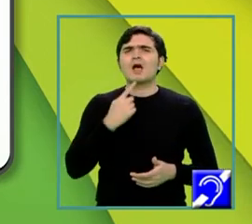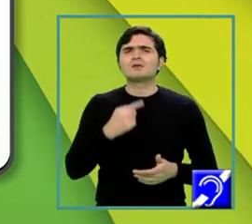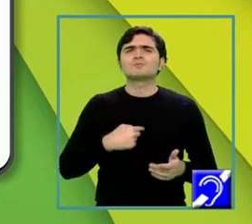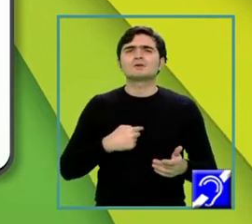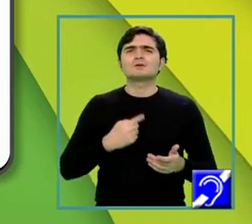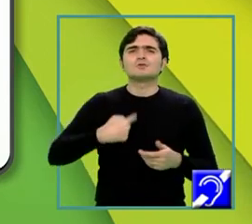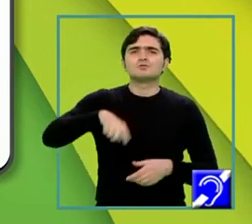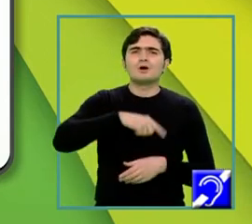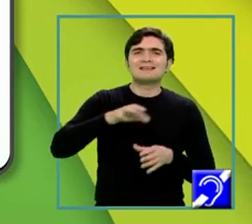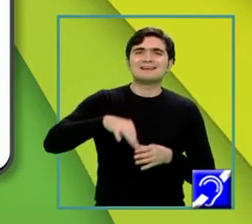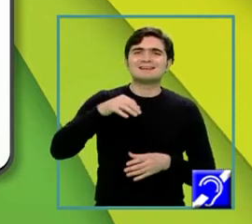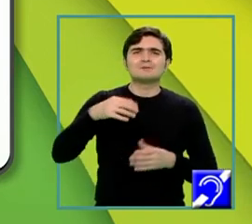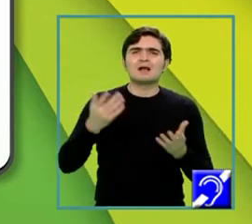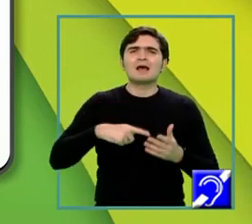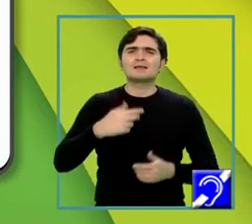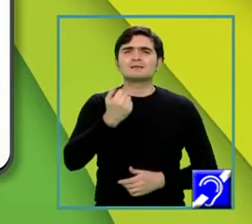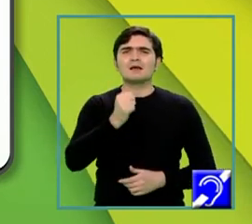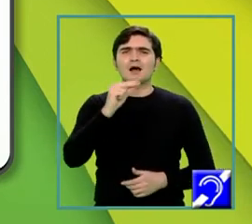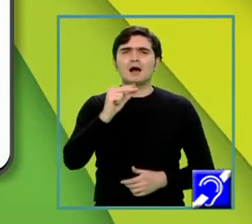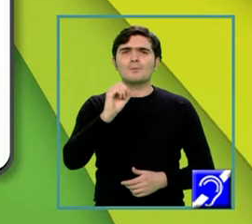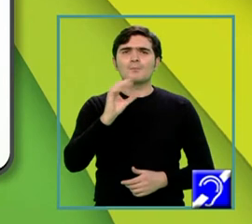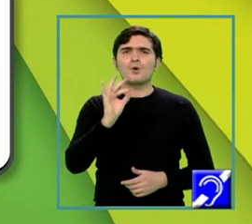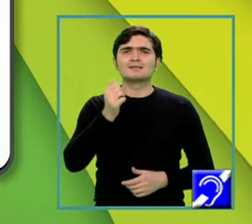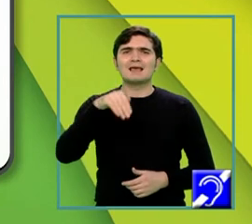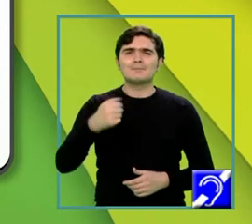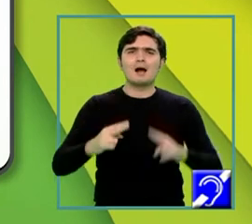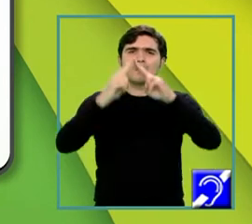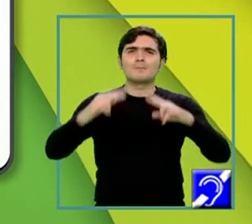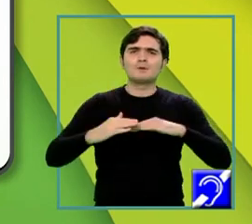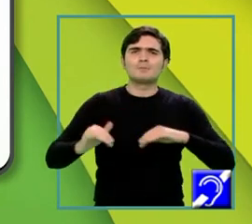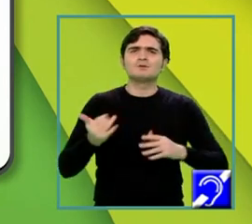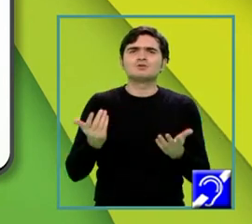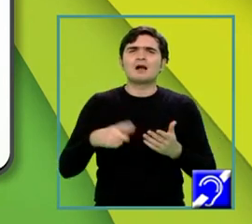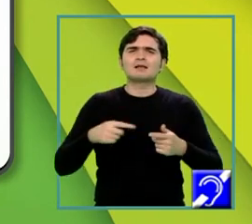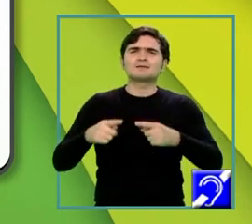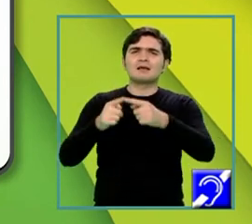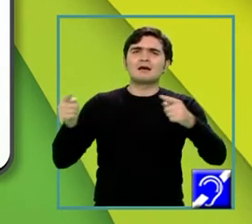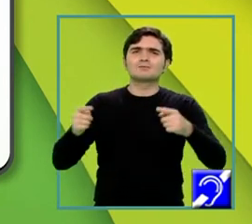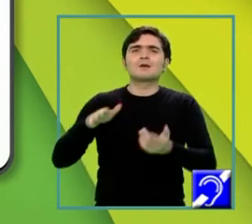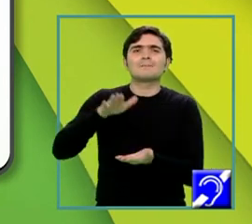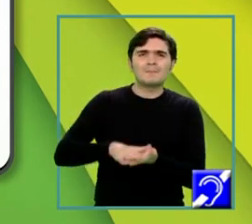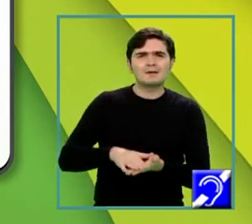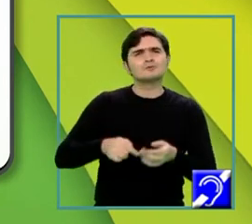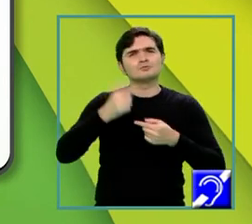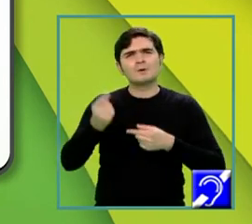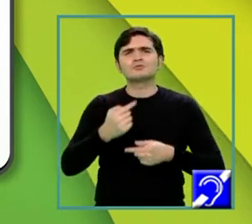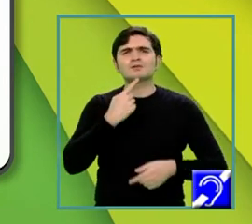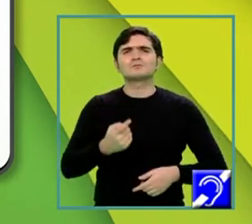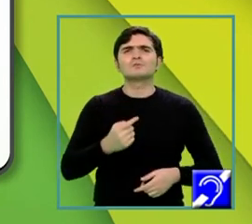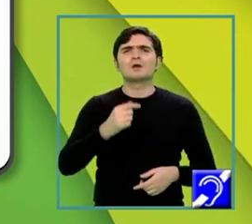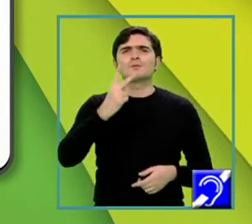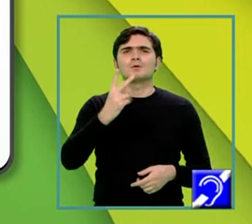determinăm apotema piramidei și latura bazei, apoi volumul piramidei și